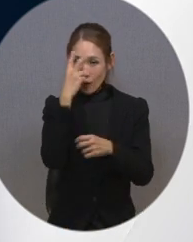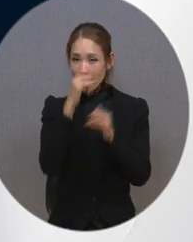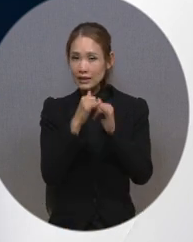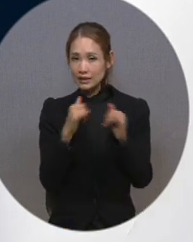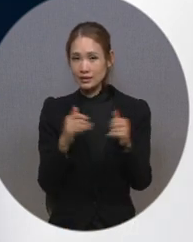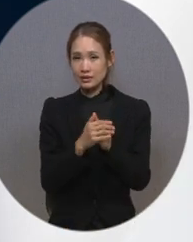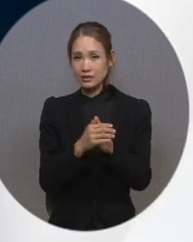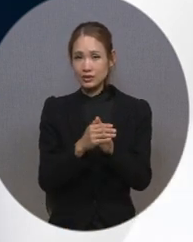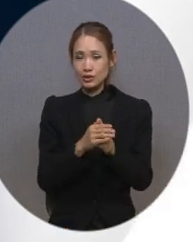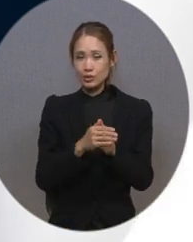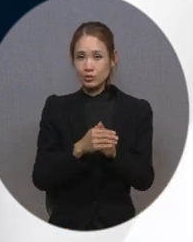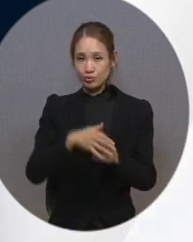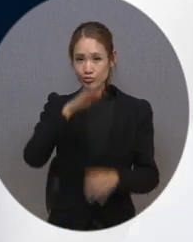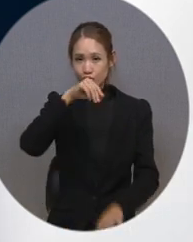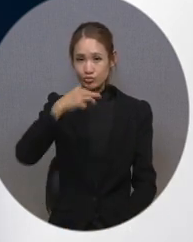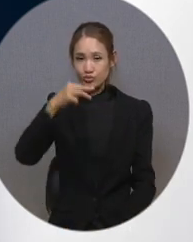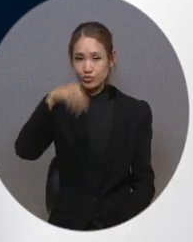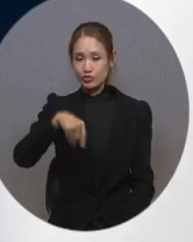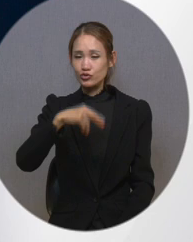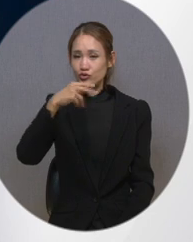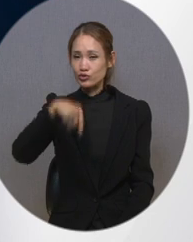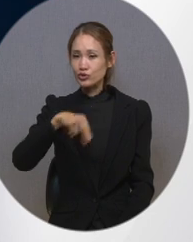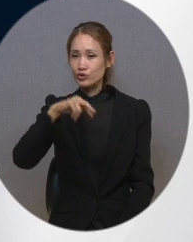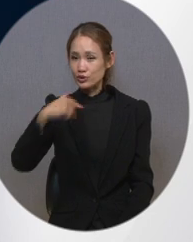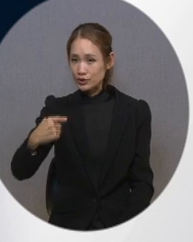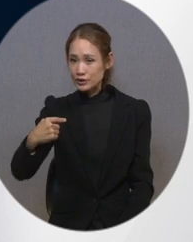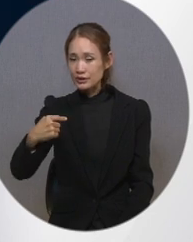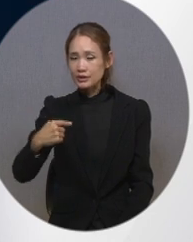블루투스 기기 목록 설정에 진입한 뒤